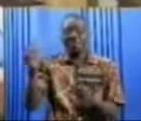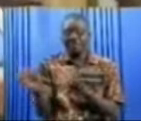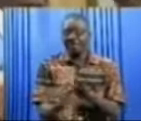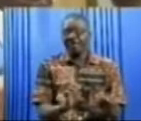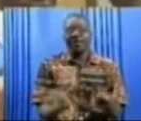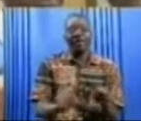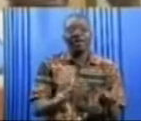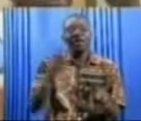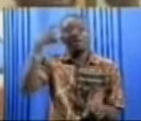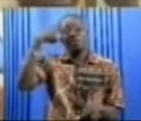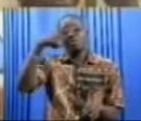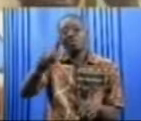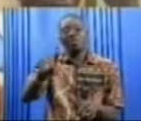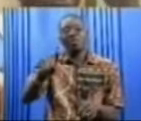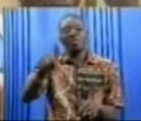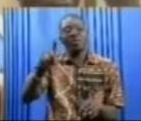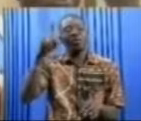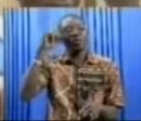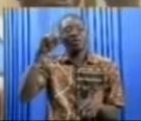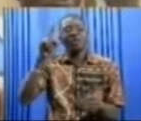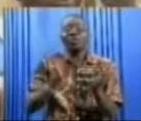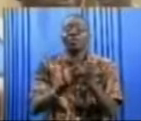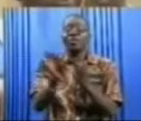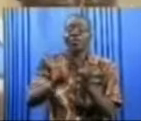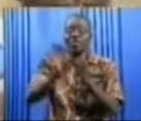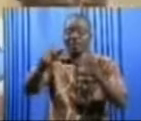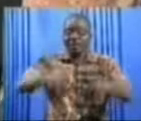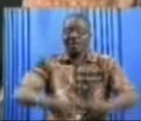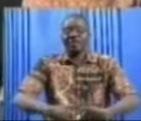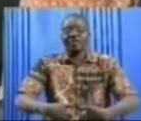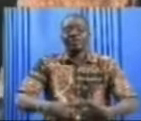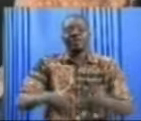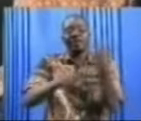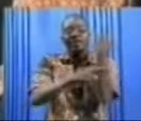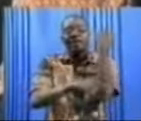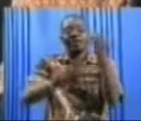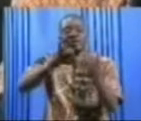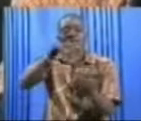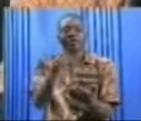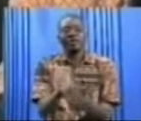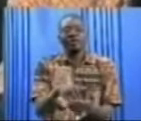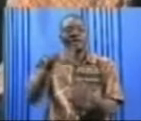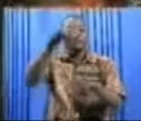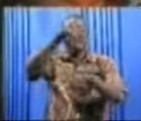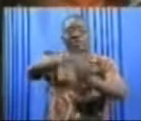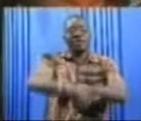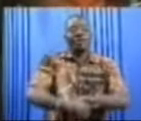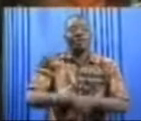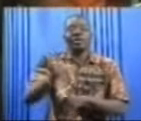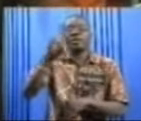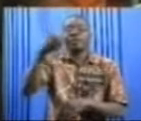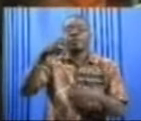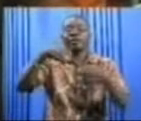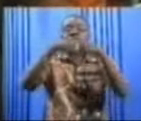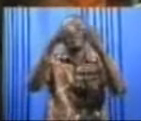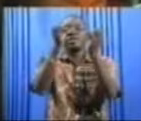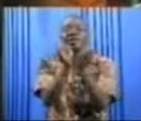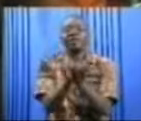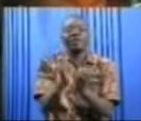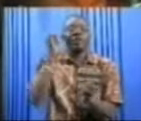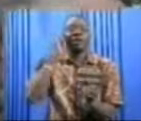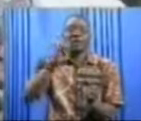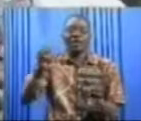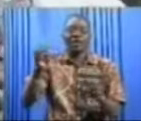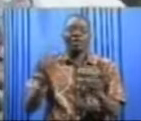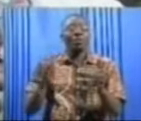pour le compte de la jeunesse de la région du centre. Cette nuit culturelle est à sa deuxième édition et elle a pour